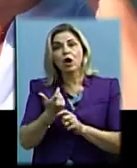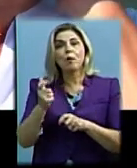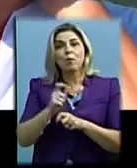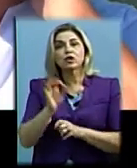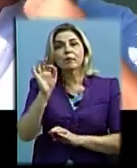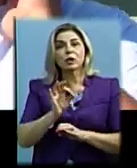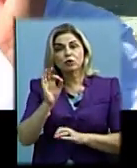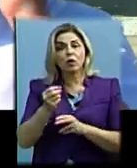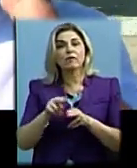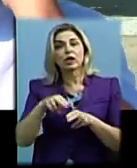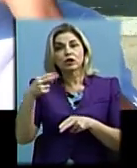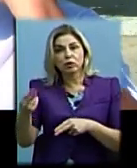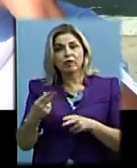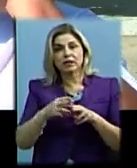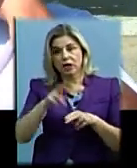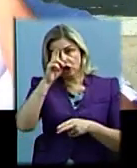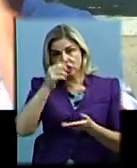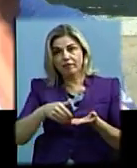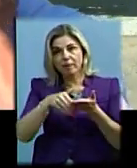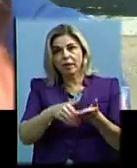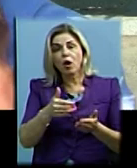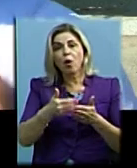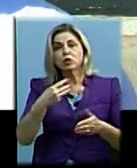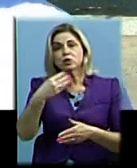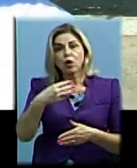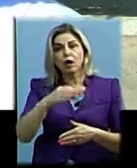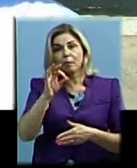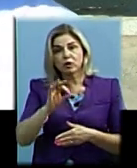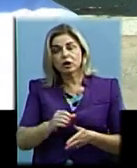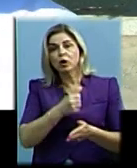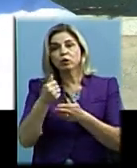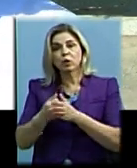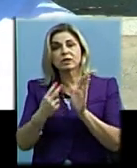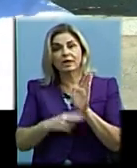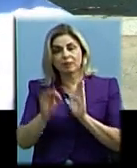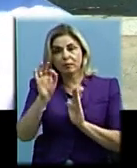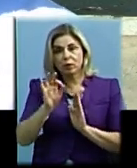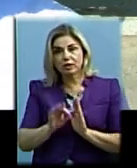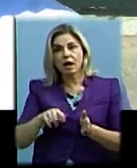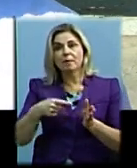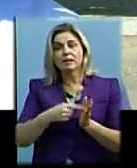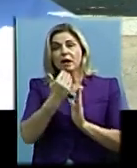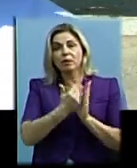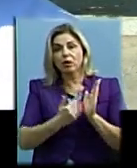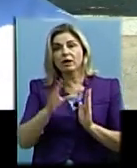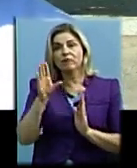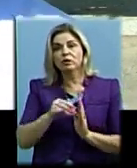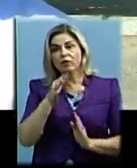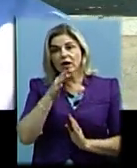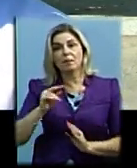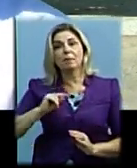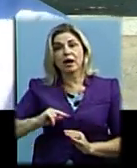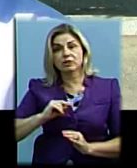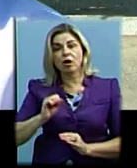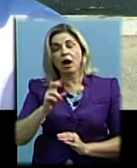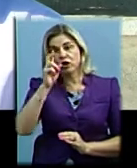відшкодування – це державна все-таки підтримка. Від 40% до 70%. Міська програма у нас весь час працює, а ось з державним важко.